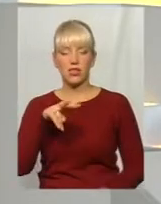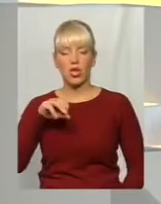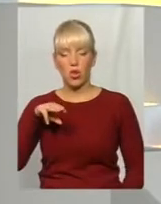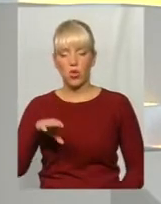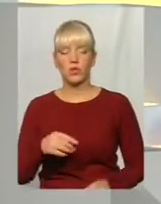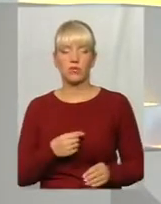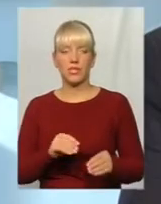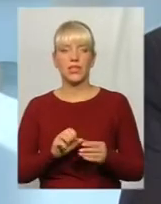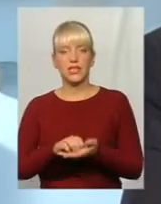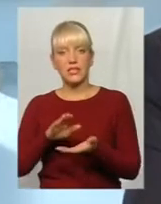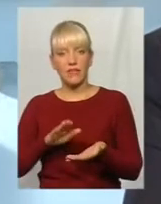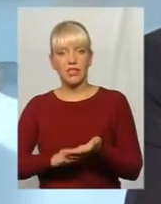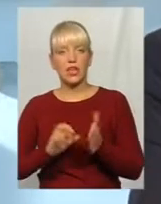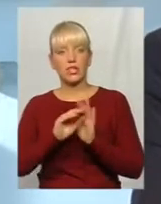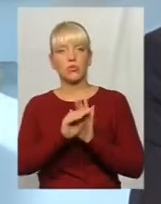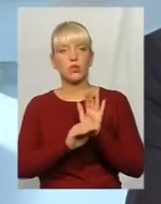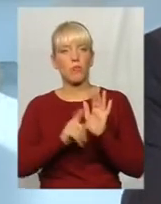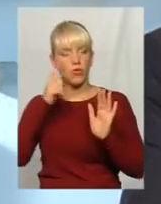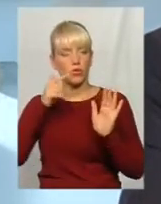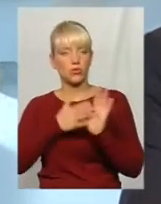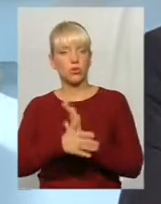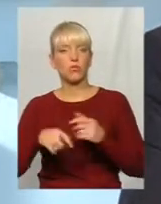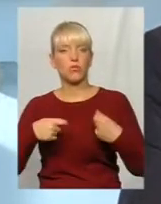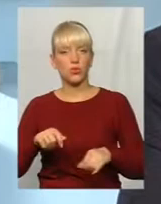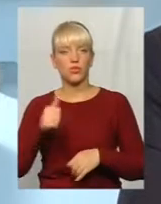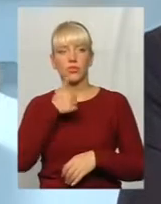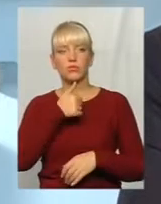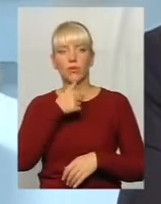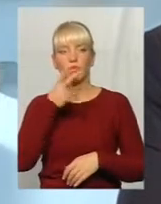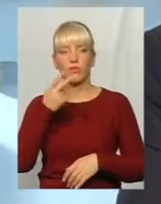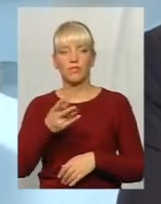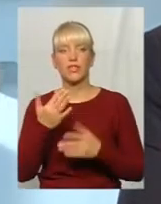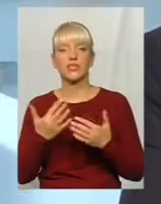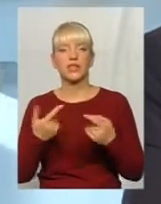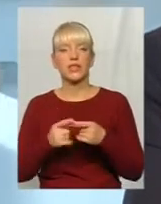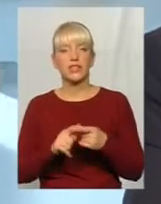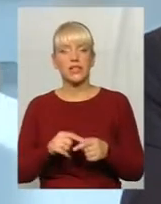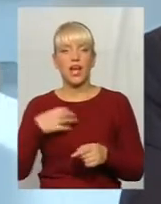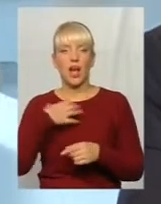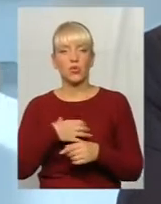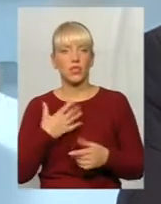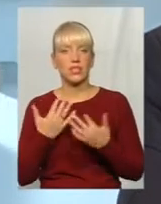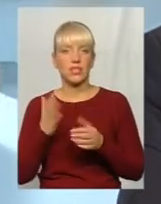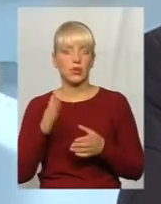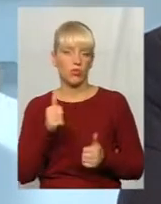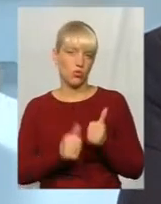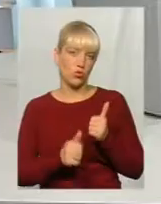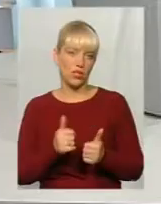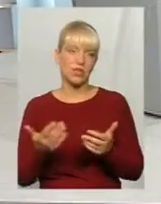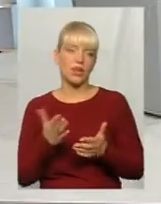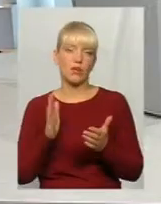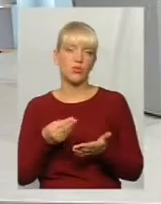завантажимо в систему продажу, продажу, продажу і спробуємо подивитися, наскільки це актуально, яка буде конкуренція, яка буде ціна.